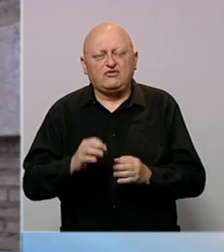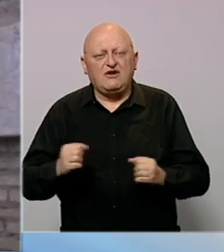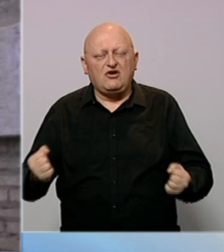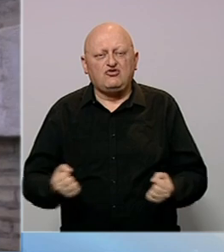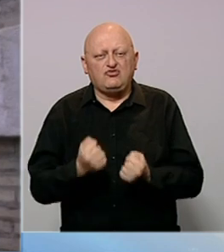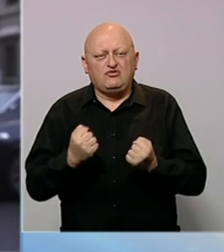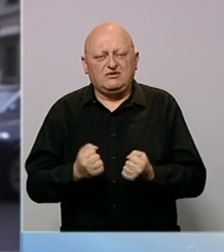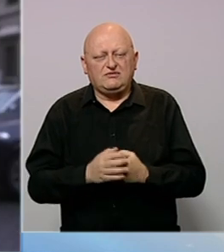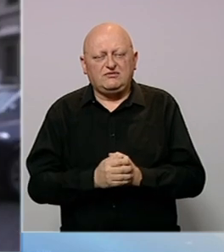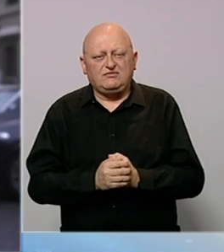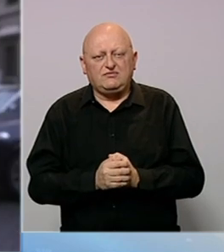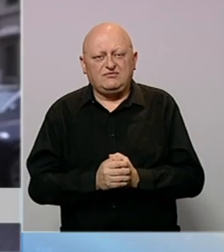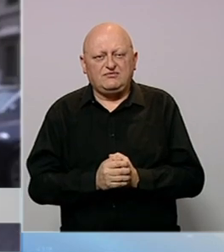trudili.